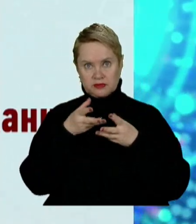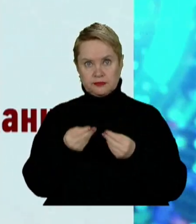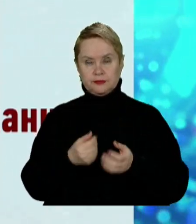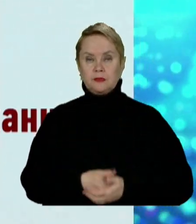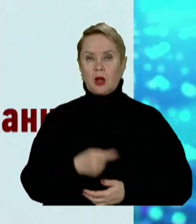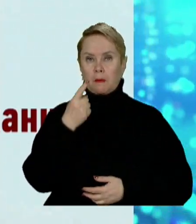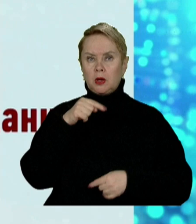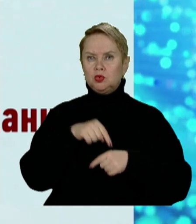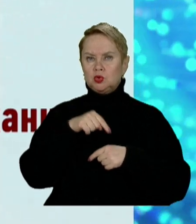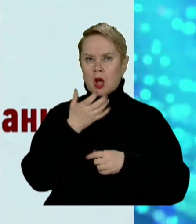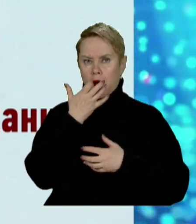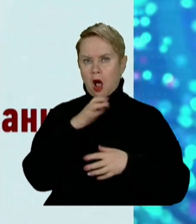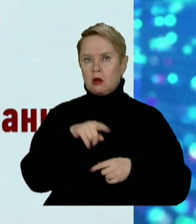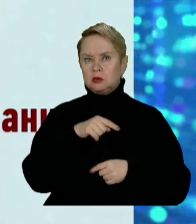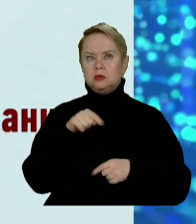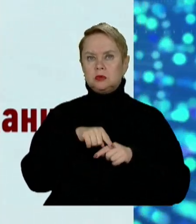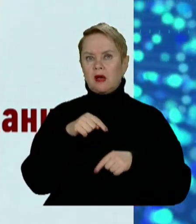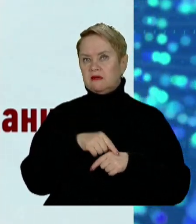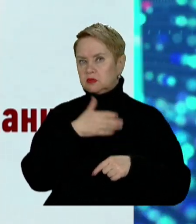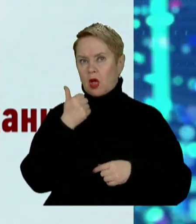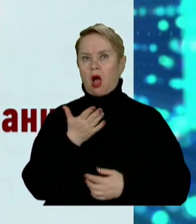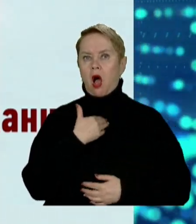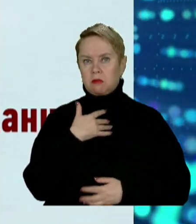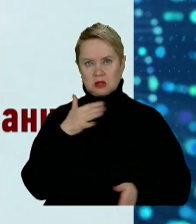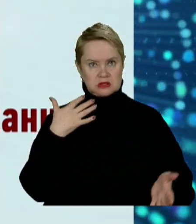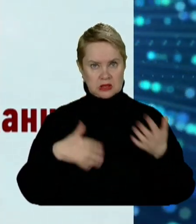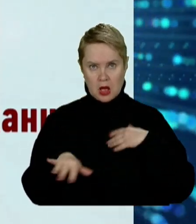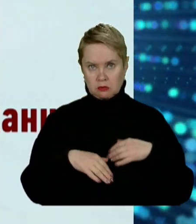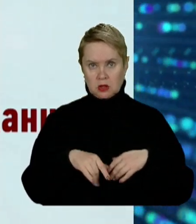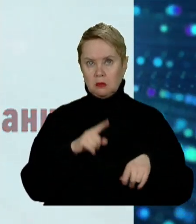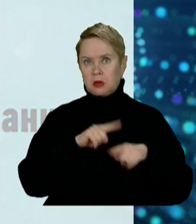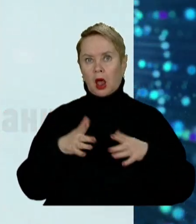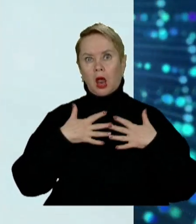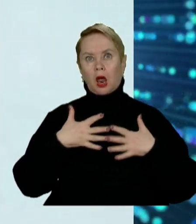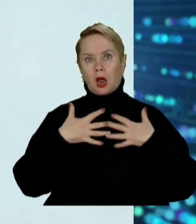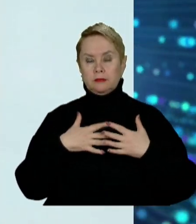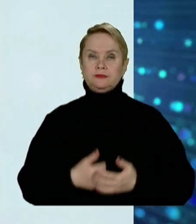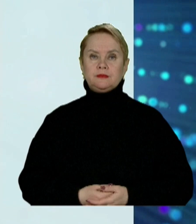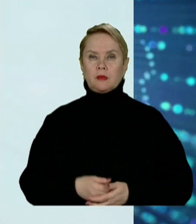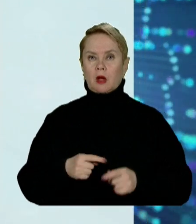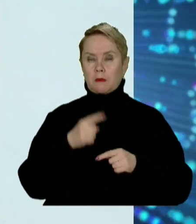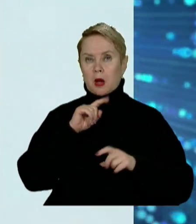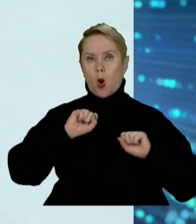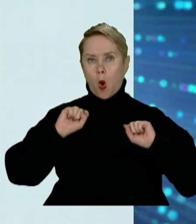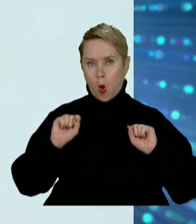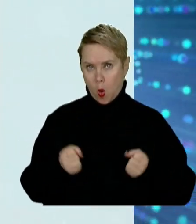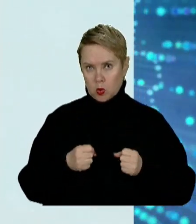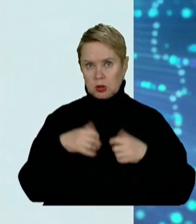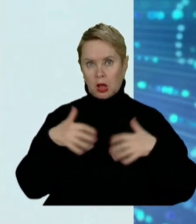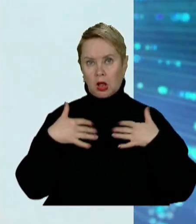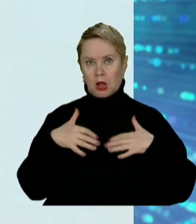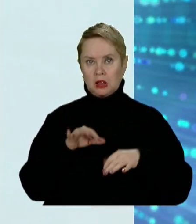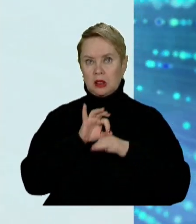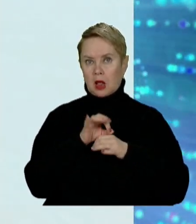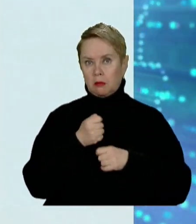Перші симптоми перегрівання у тварин – це відсутність апетиту, слабкість та пришвидшене дихання. При переохолодженні, тримтіння